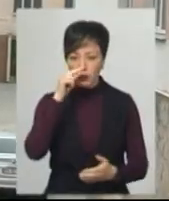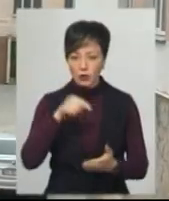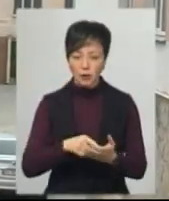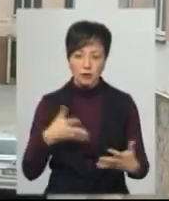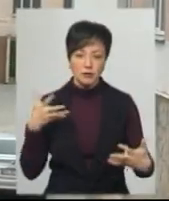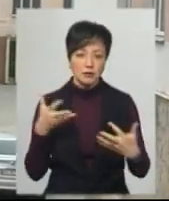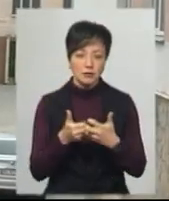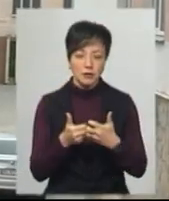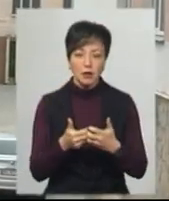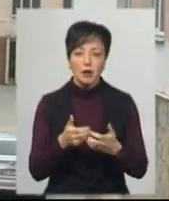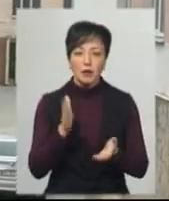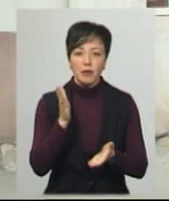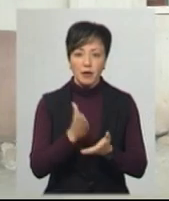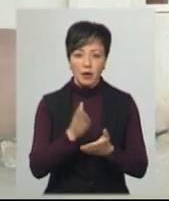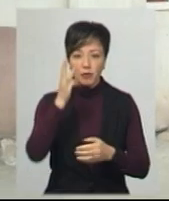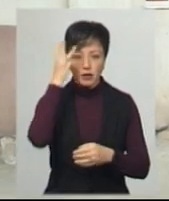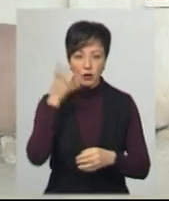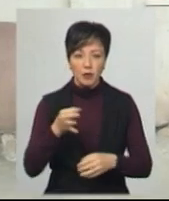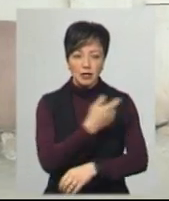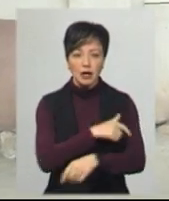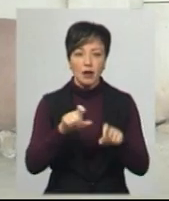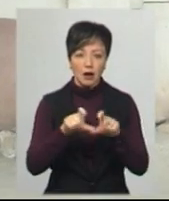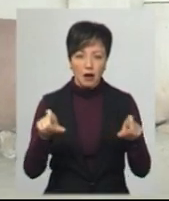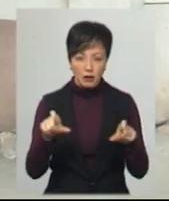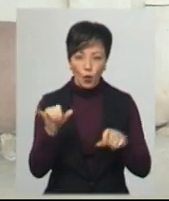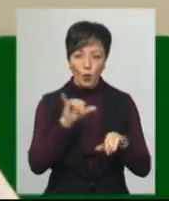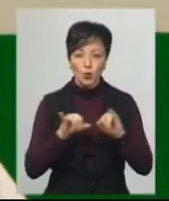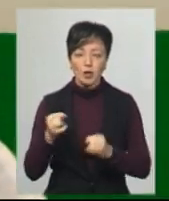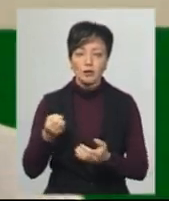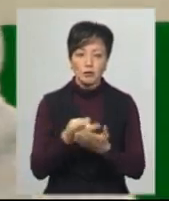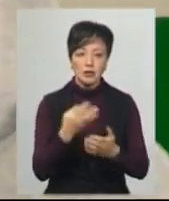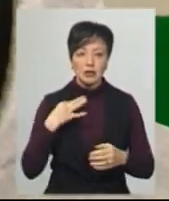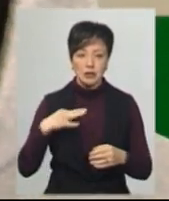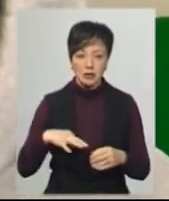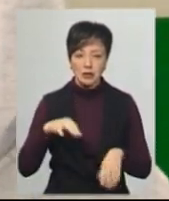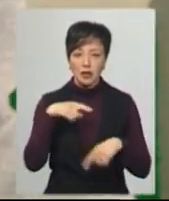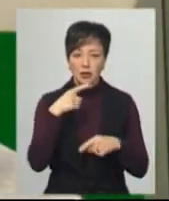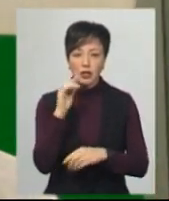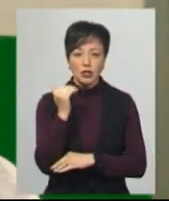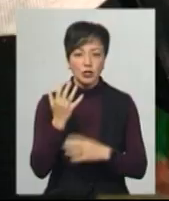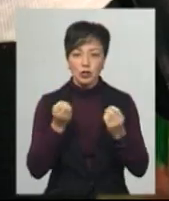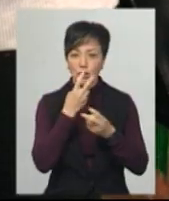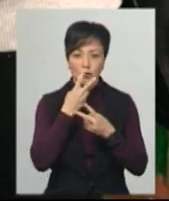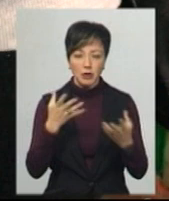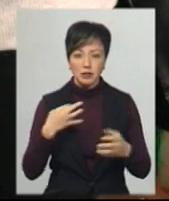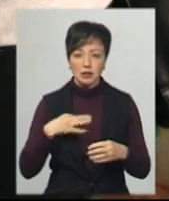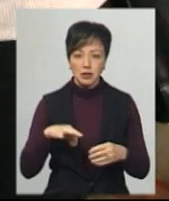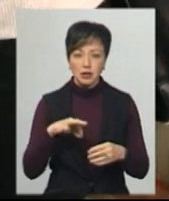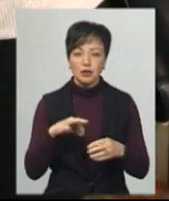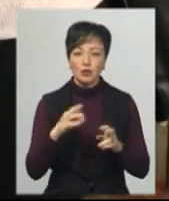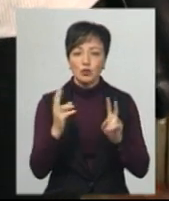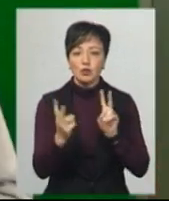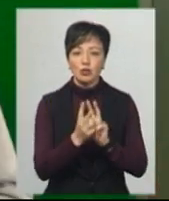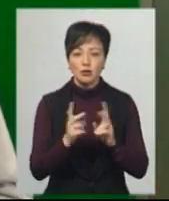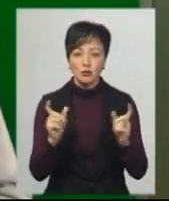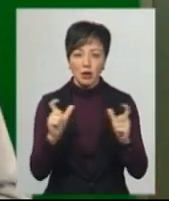ДТП Мар'яна Олійник, перебуває у Хмельницькій обласній лікарні, куди госпіталізували її сина. Говорить, дитини ще не бачила, син зустрічав її